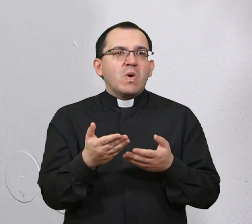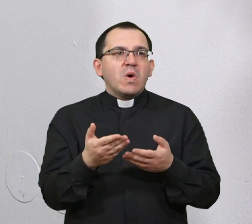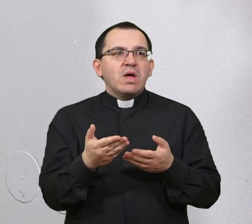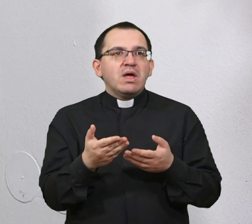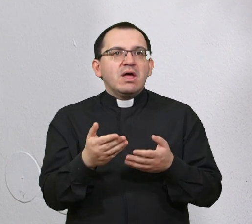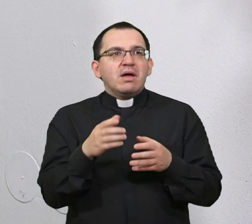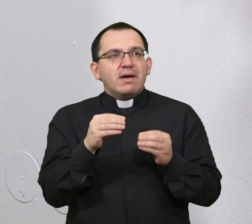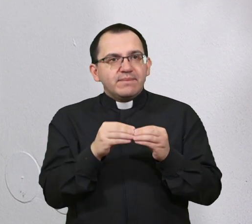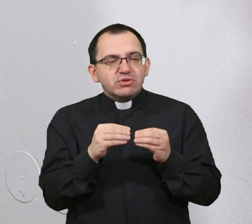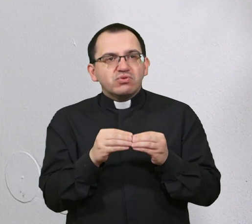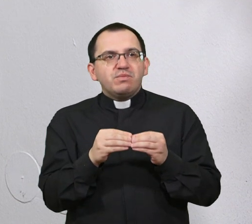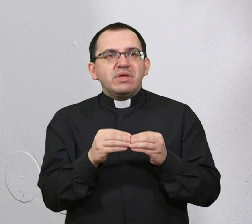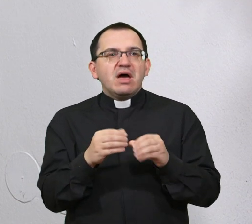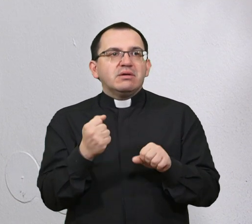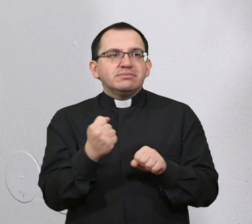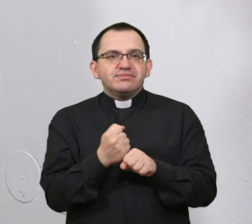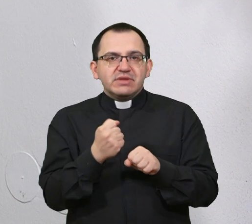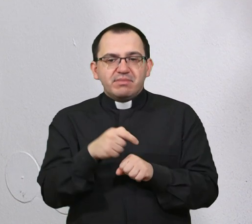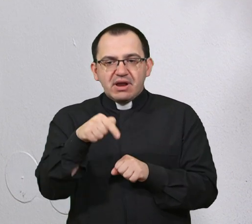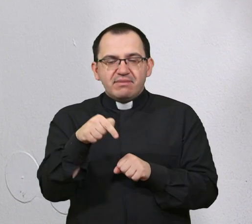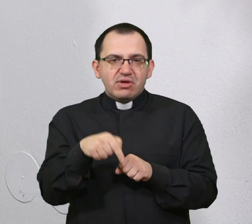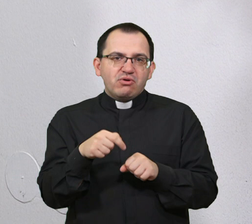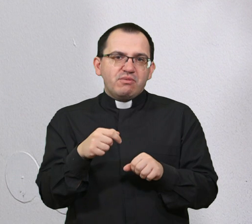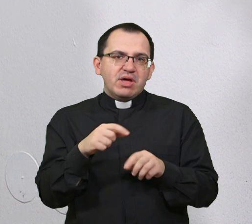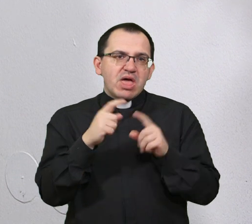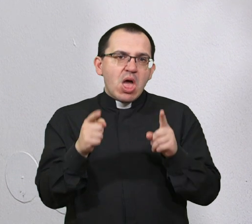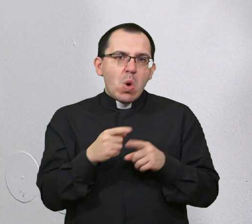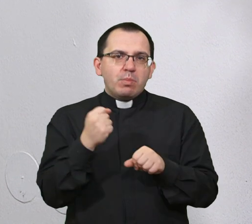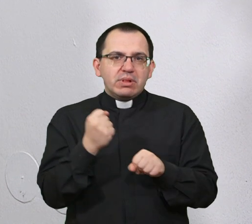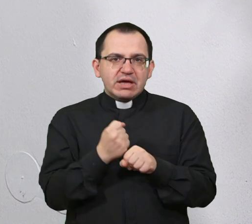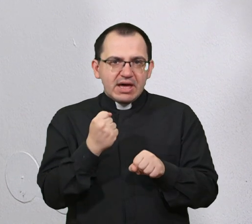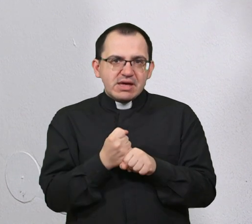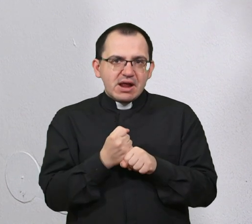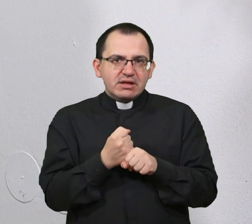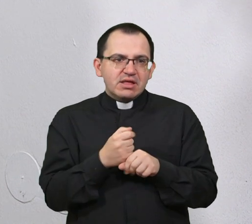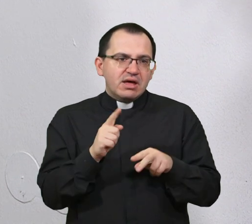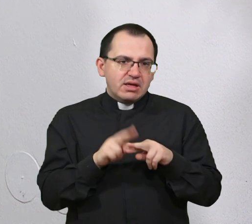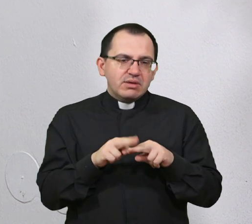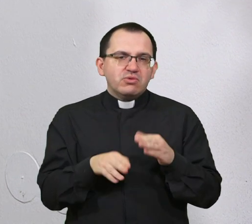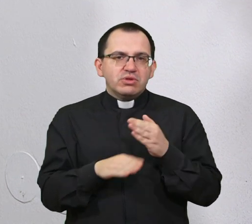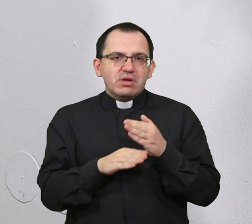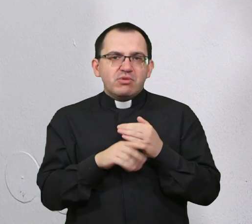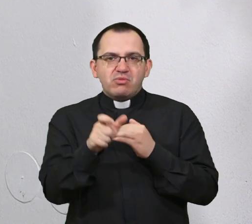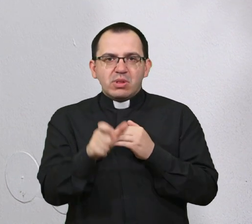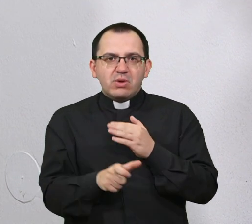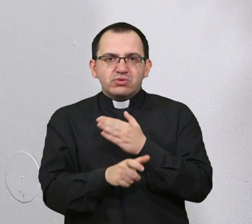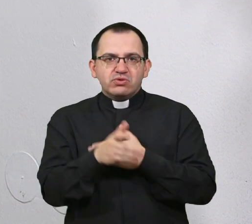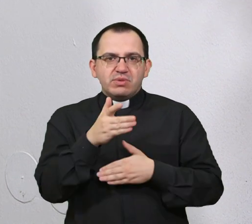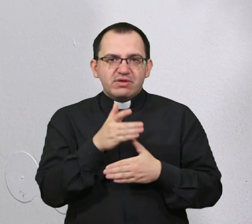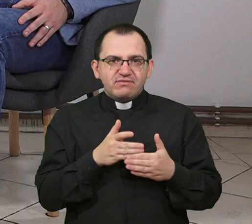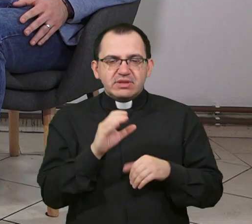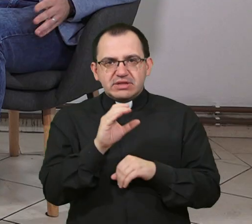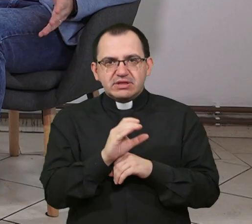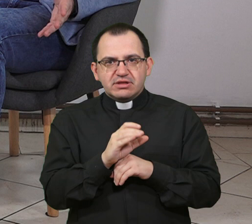će biskupija okupljati i pomoći osobama s invaliditetom u